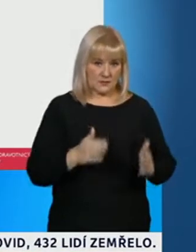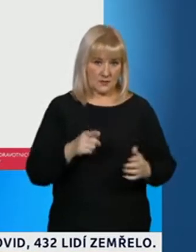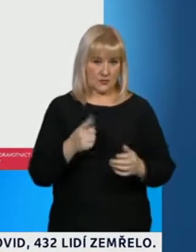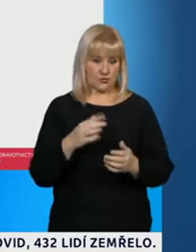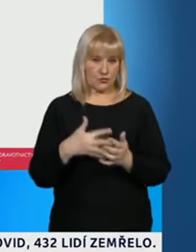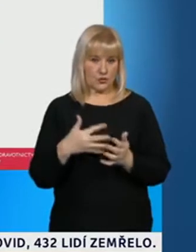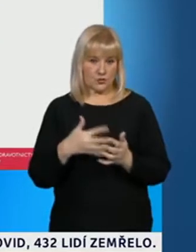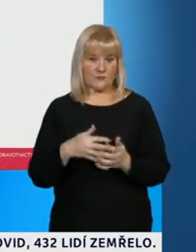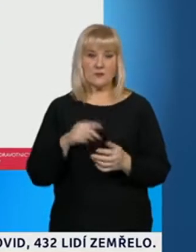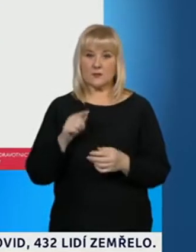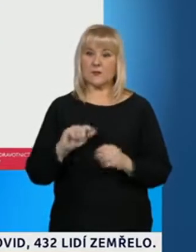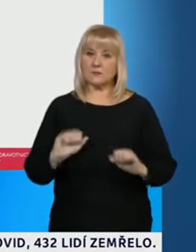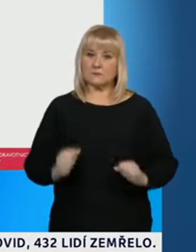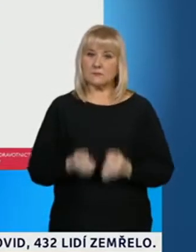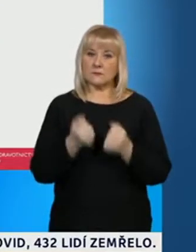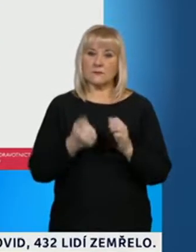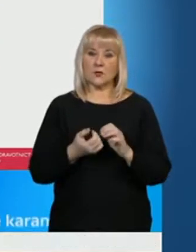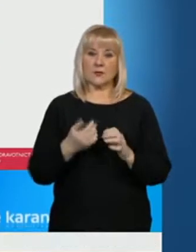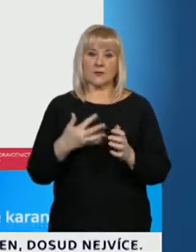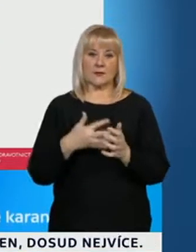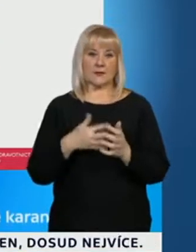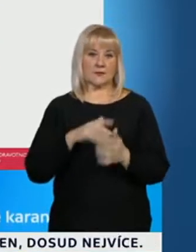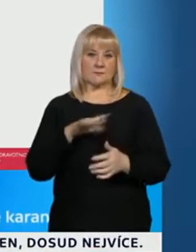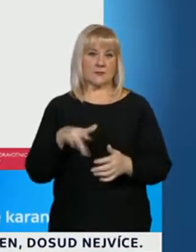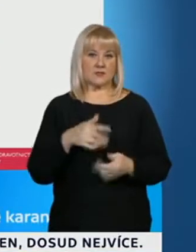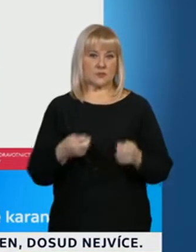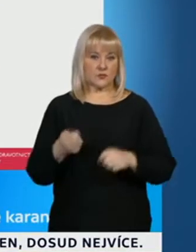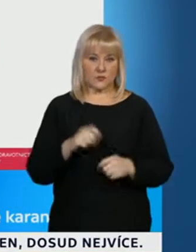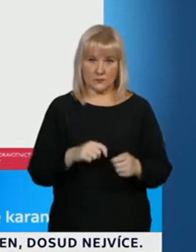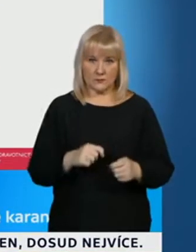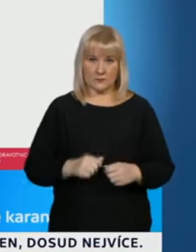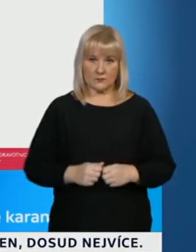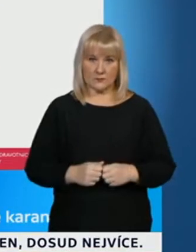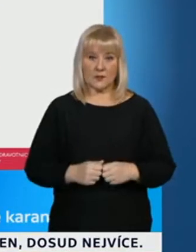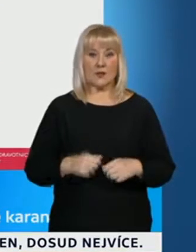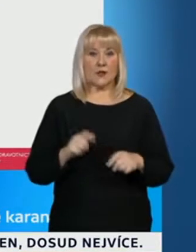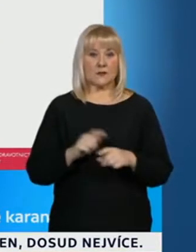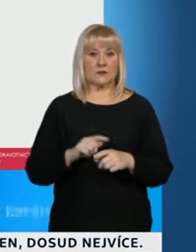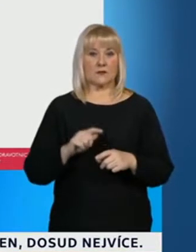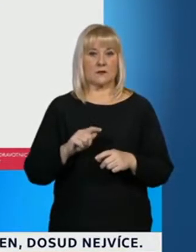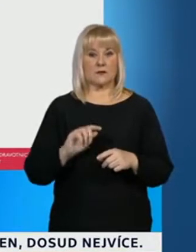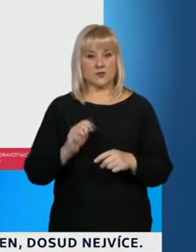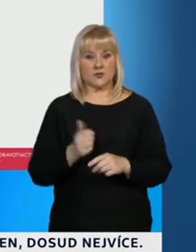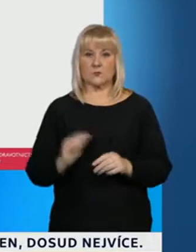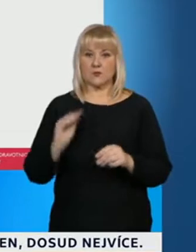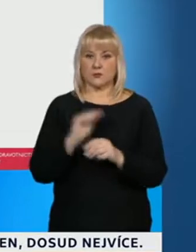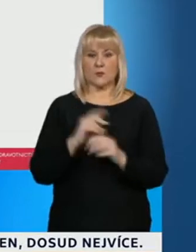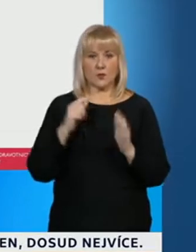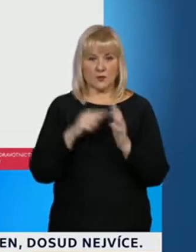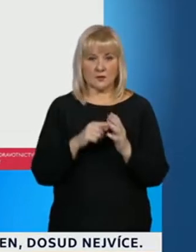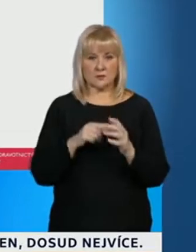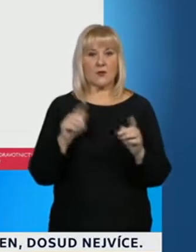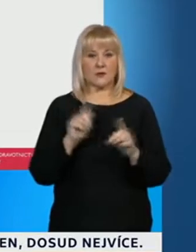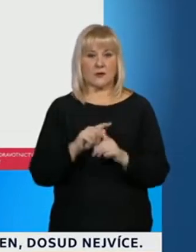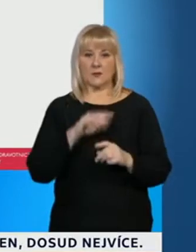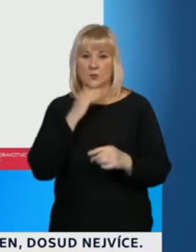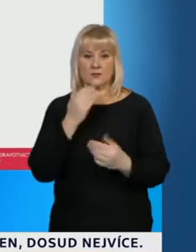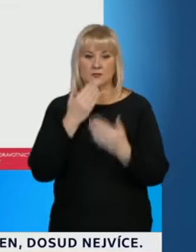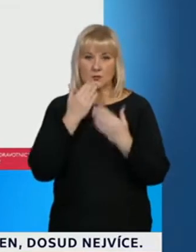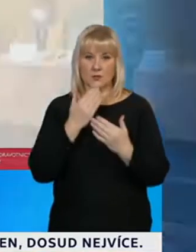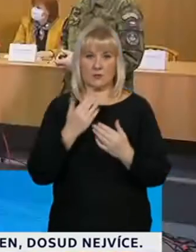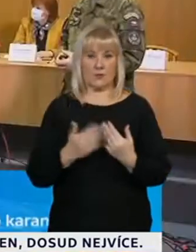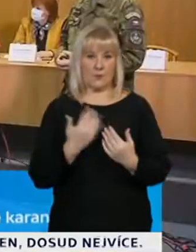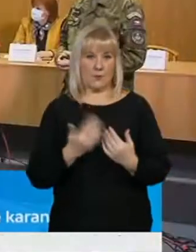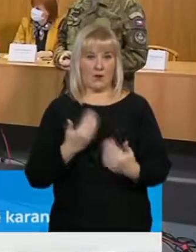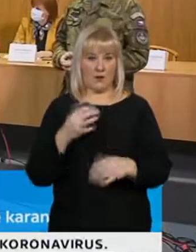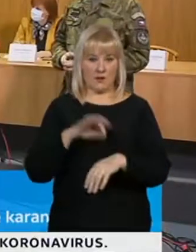zřizovali odběrové centra. A tady na dokreslení a velké poděkování k zapojení lékařů,